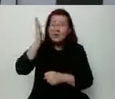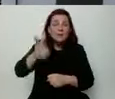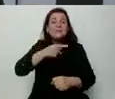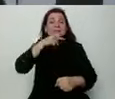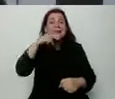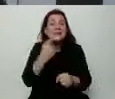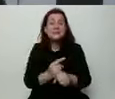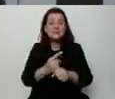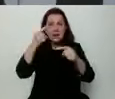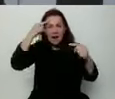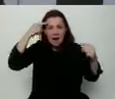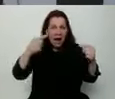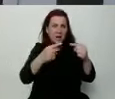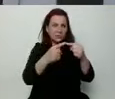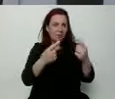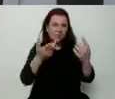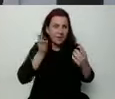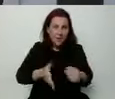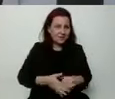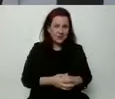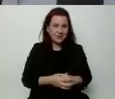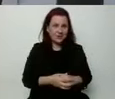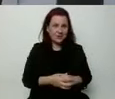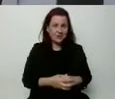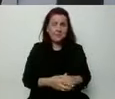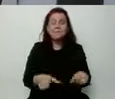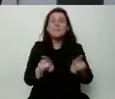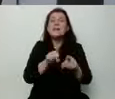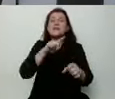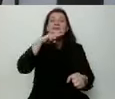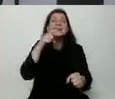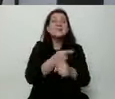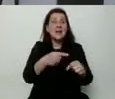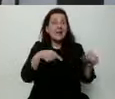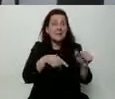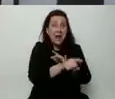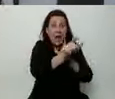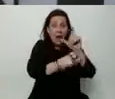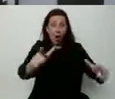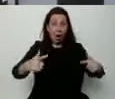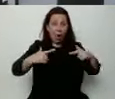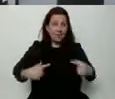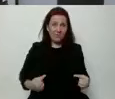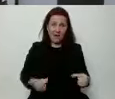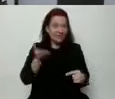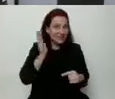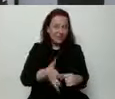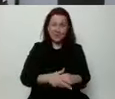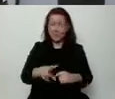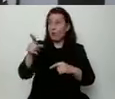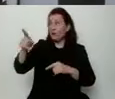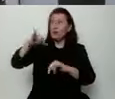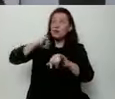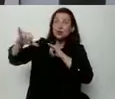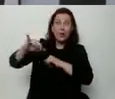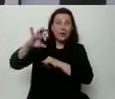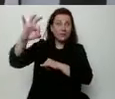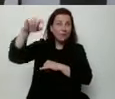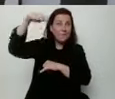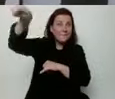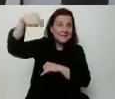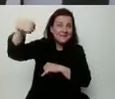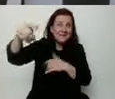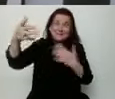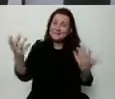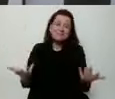racjonalnymi. Nie będą decyzjami podejmowanymi dla obywatela. Bo ten rząd i prezydent niestety